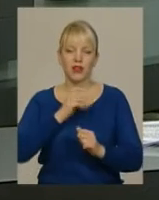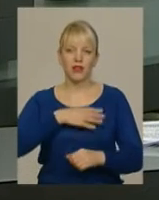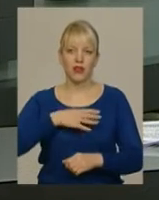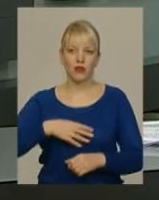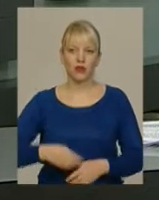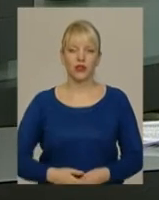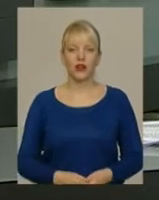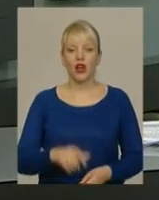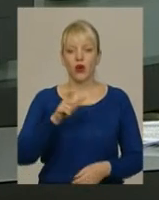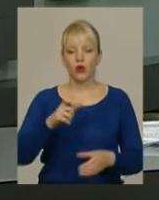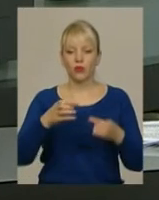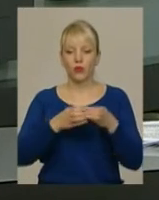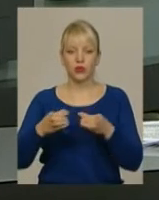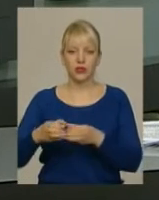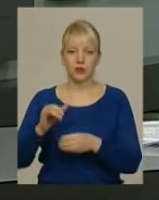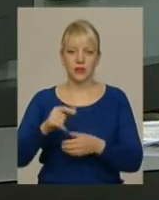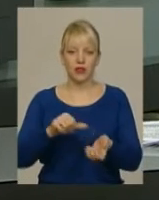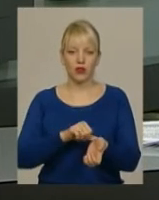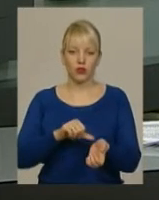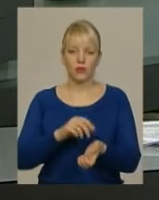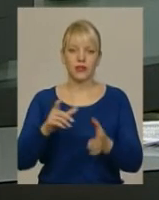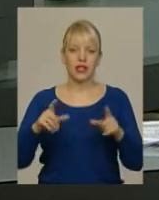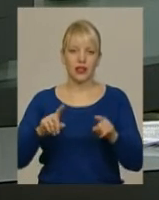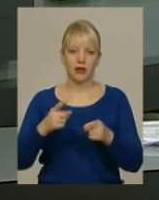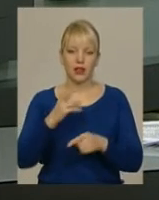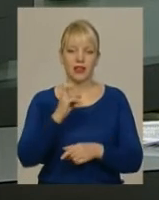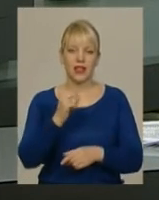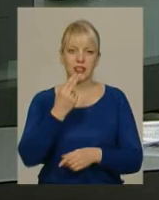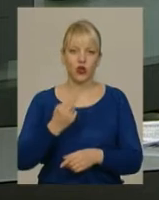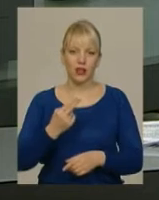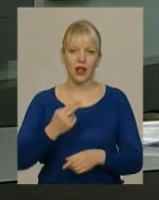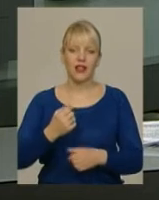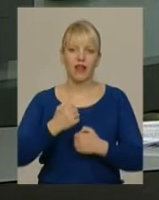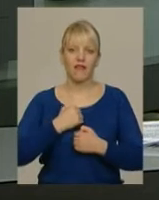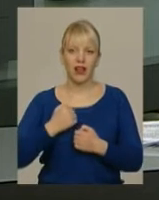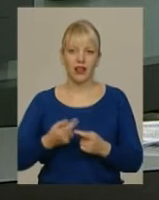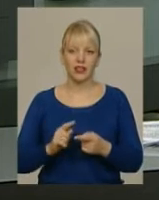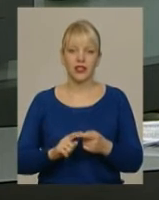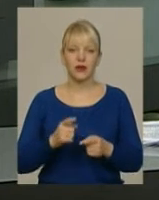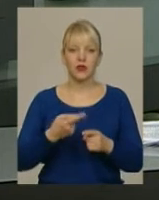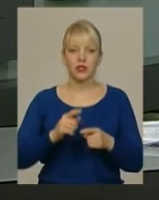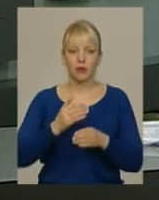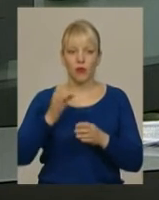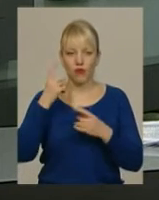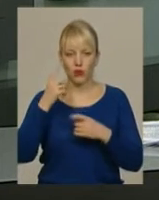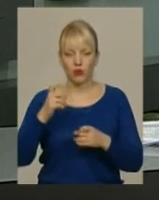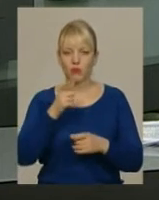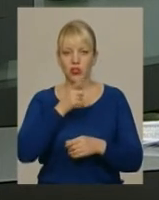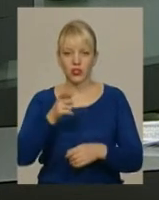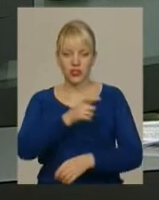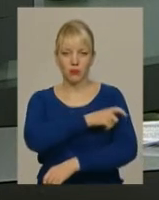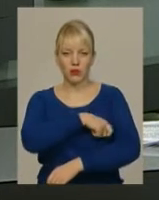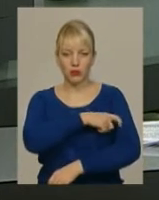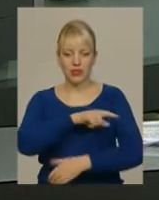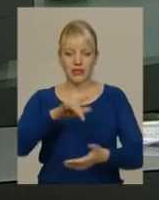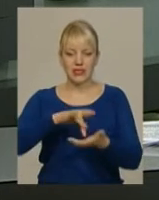Групу осіб з наркотиками затримали нацгвардійці у Хмельницькому. Про це повідомили у військовій частині 3053. Під час патрулювання центру